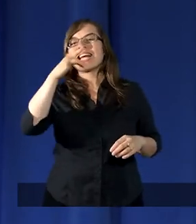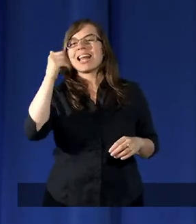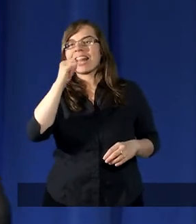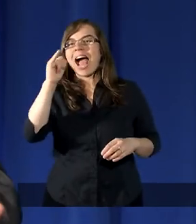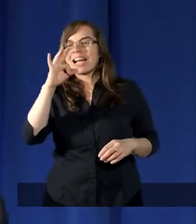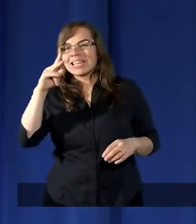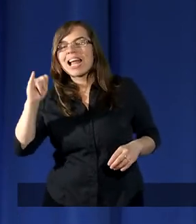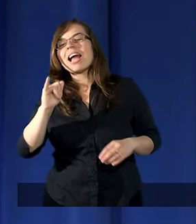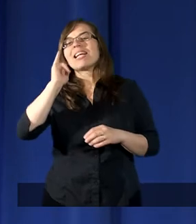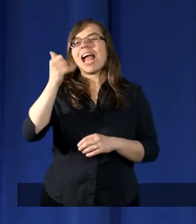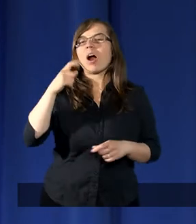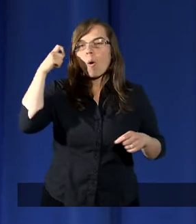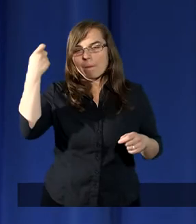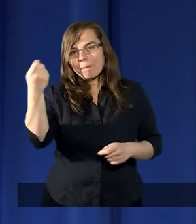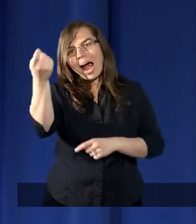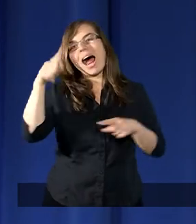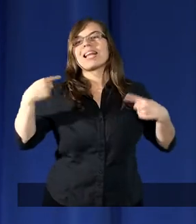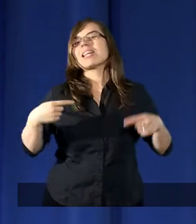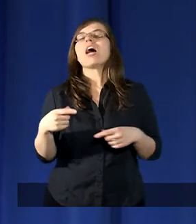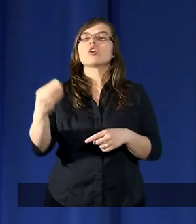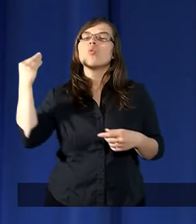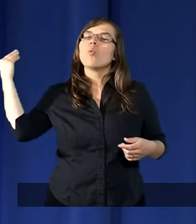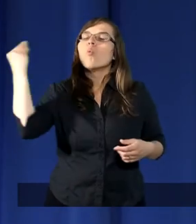jako pasterz uczył się